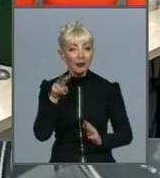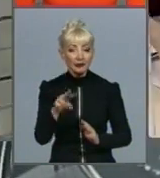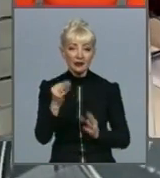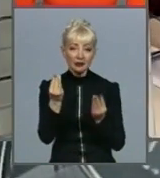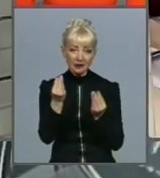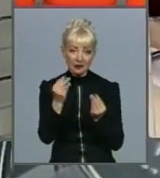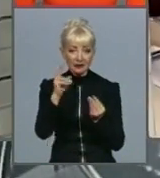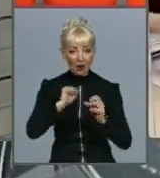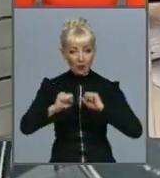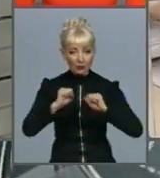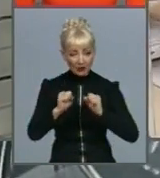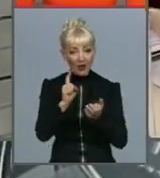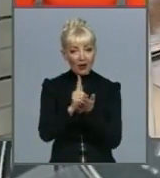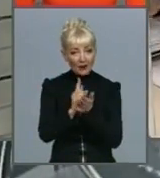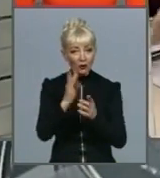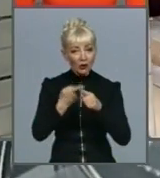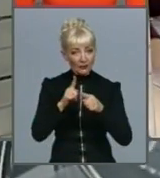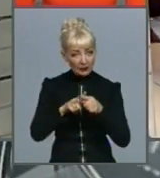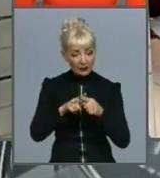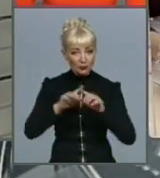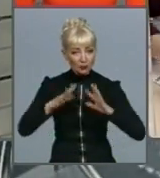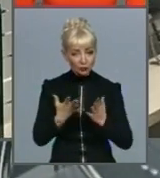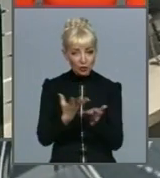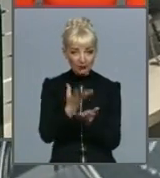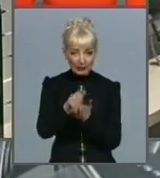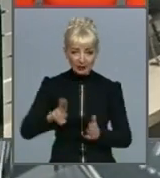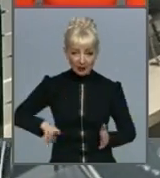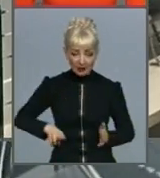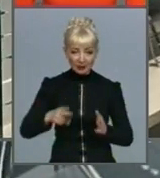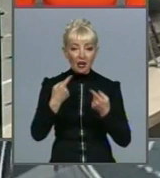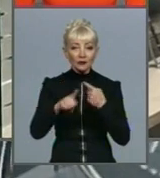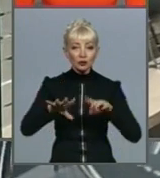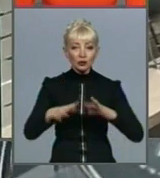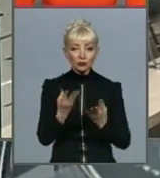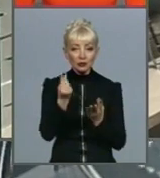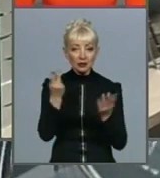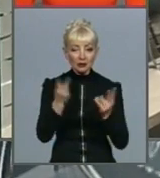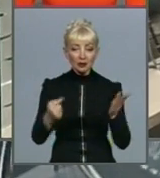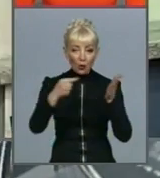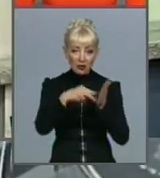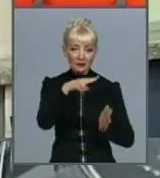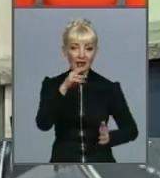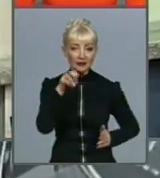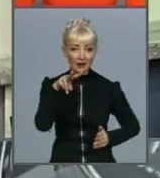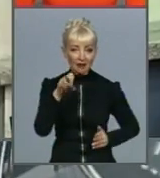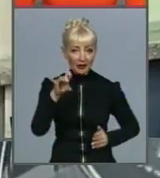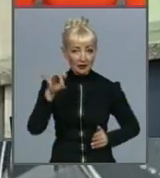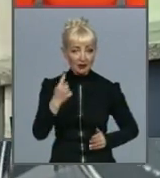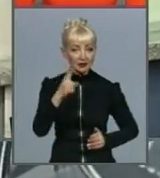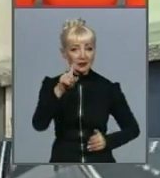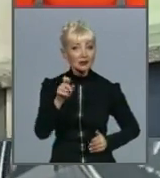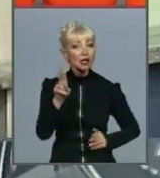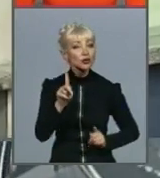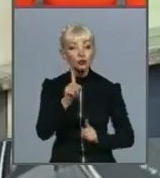цьому випадку сплачує роботодавець. В інших же випадках кошти потрібно вказувати у декларації. Єдине, за що не буде стягнень – повернення